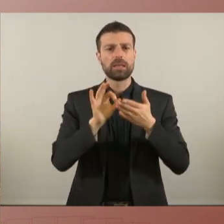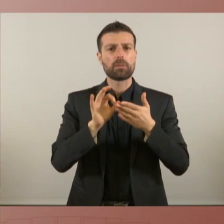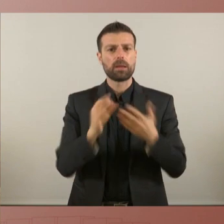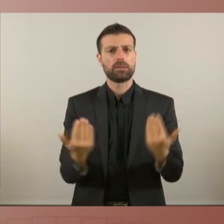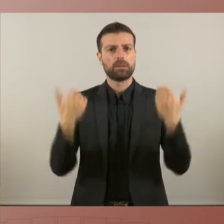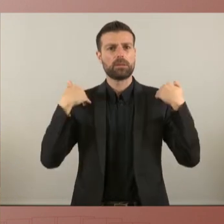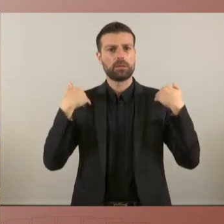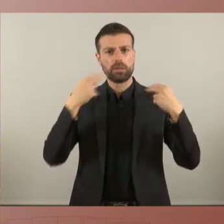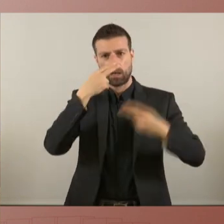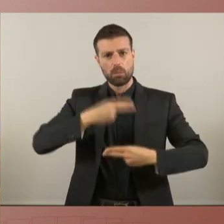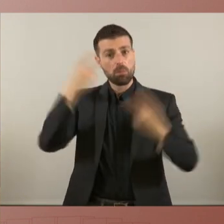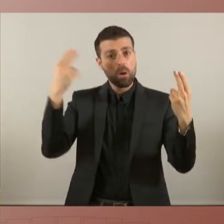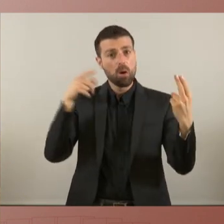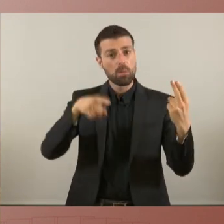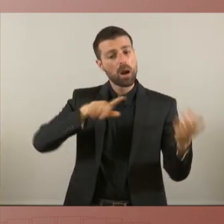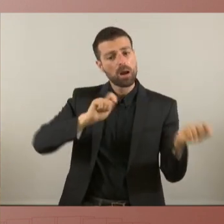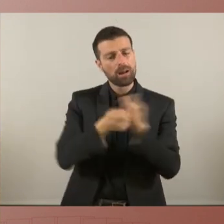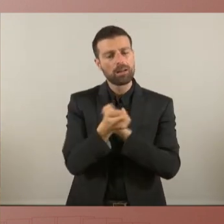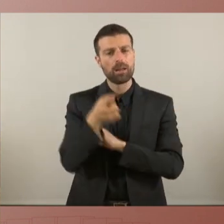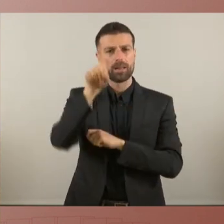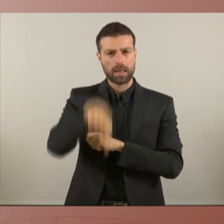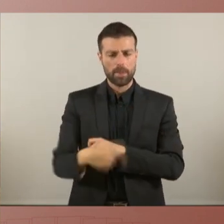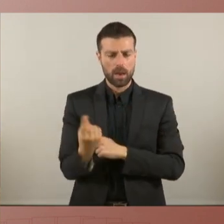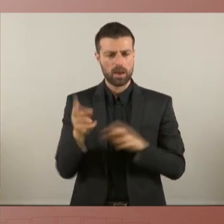pública serà també un dels que nosaltres